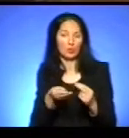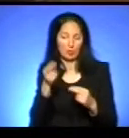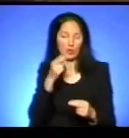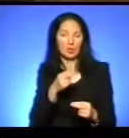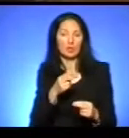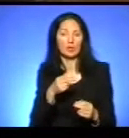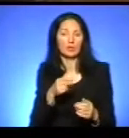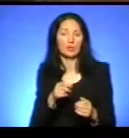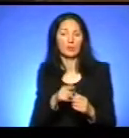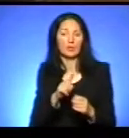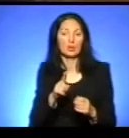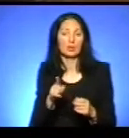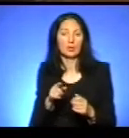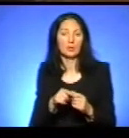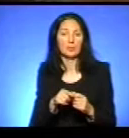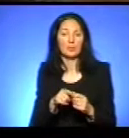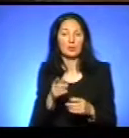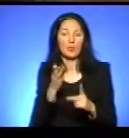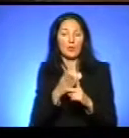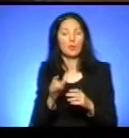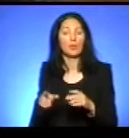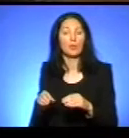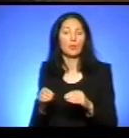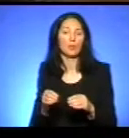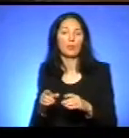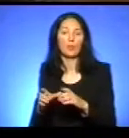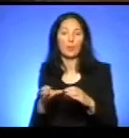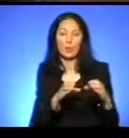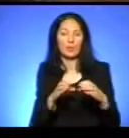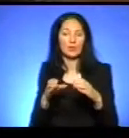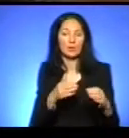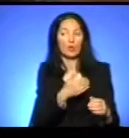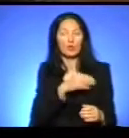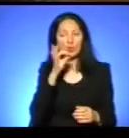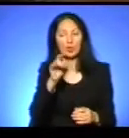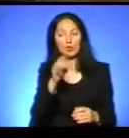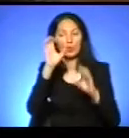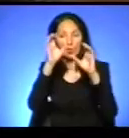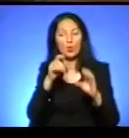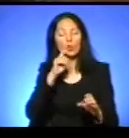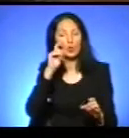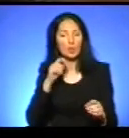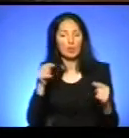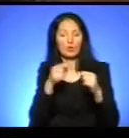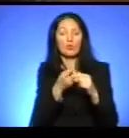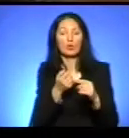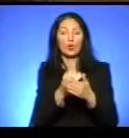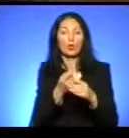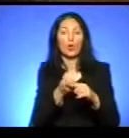за понесені пільги перевезення. Хочу наголосити також, що закони України, відповідно до яких